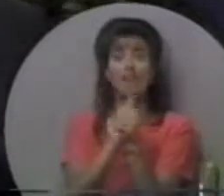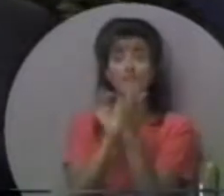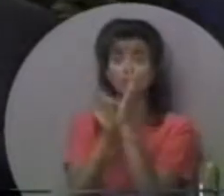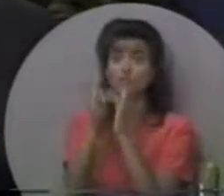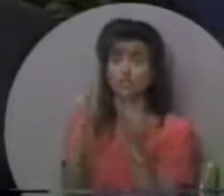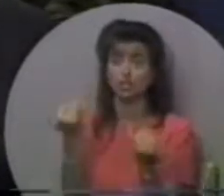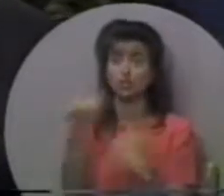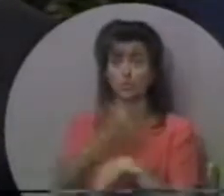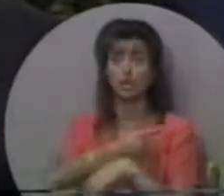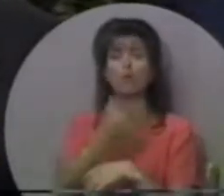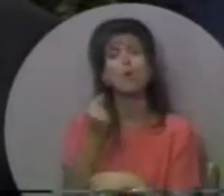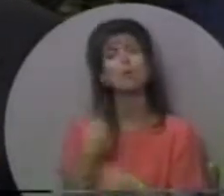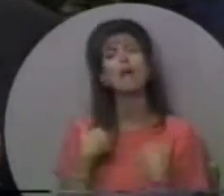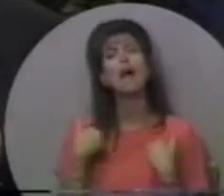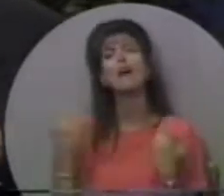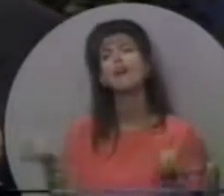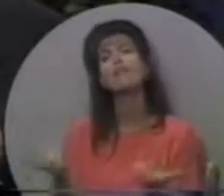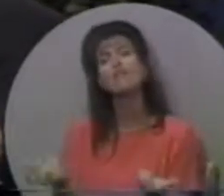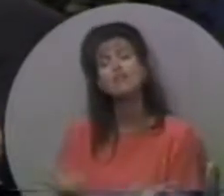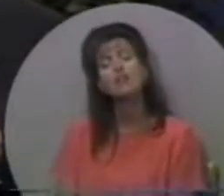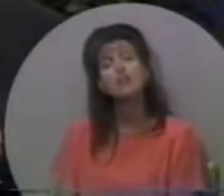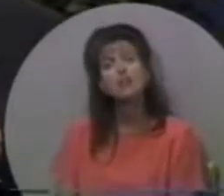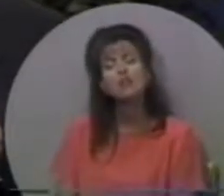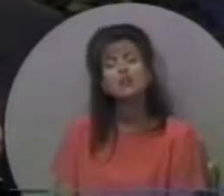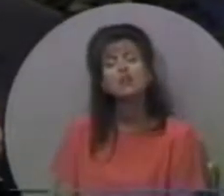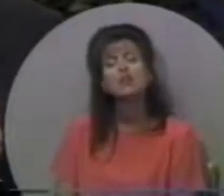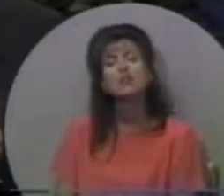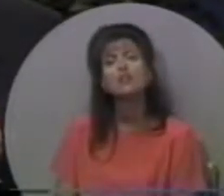з кожним окремим християнином,